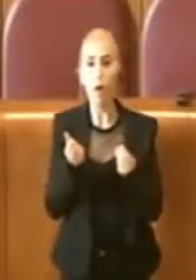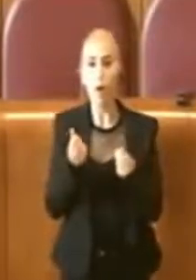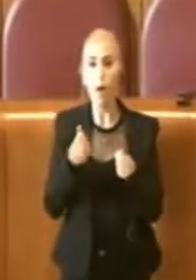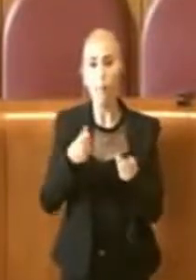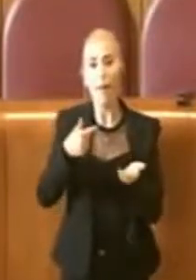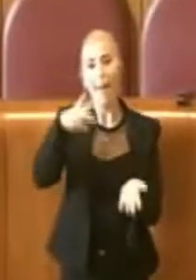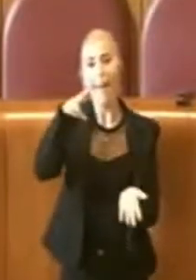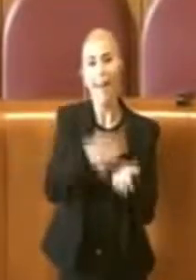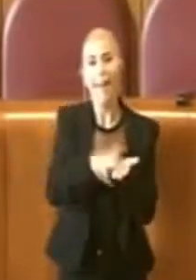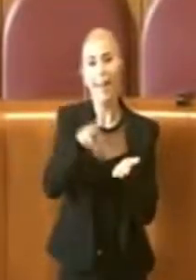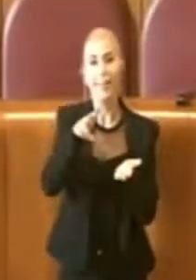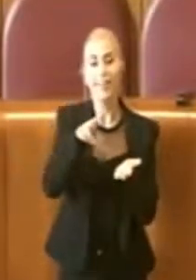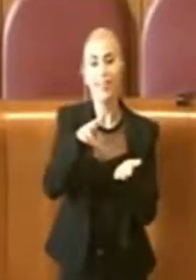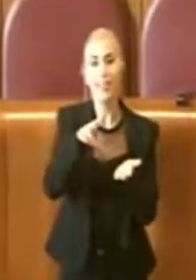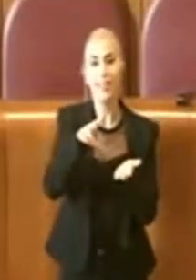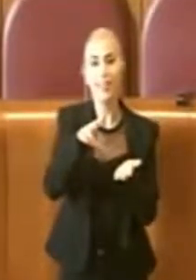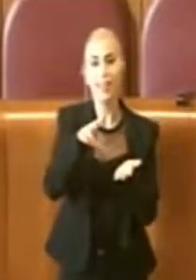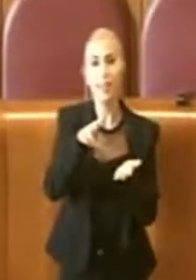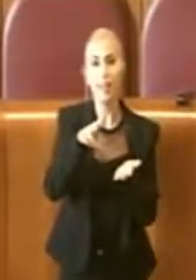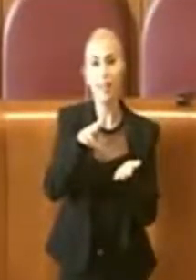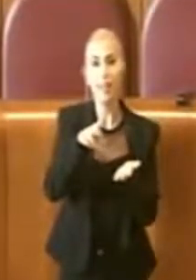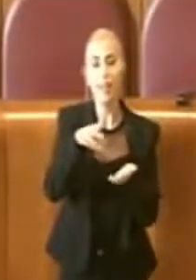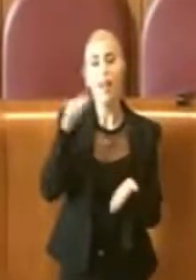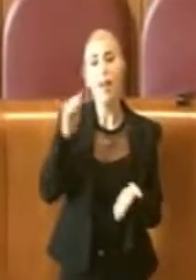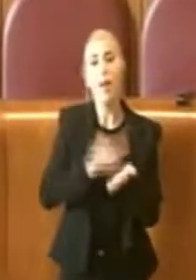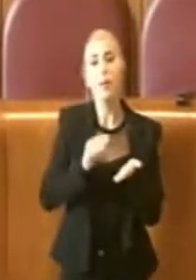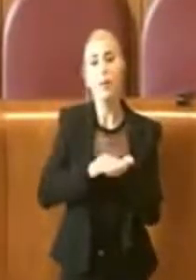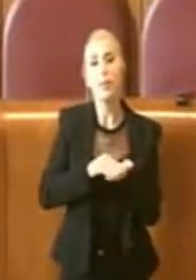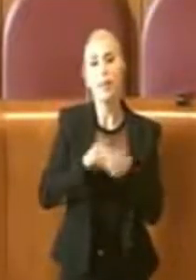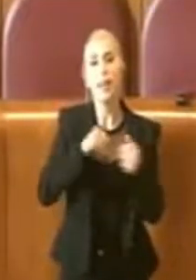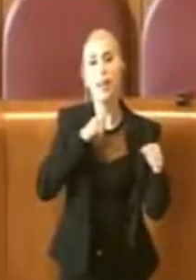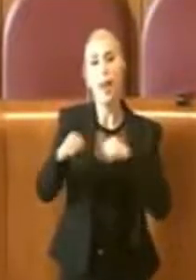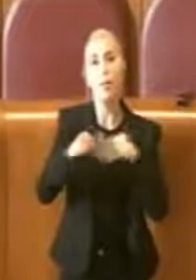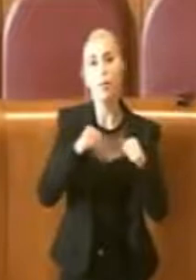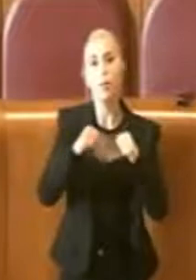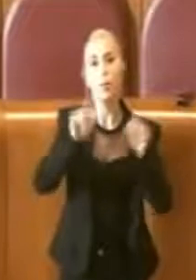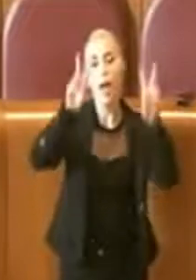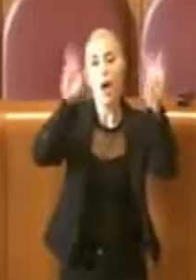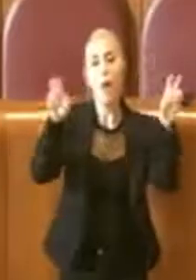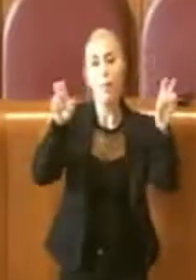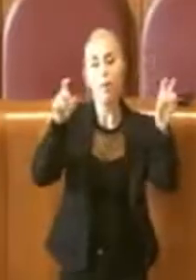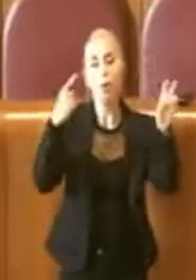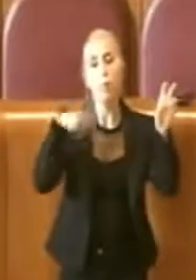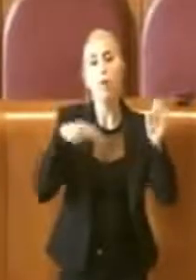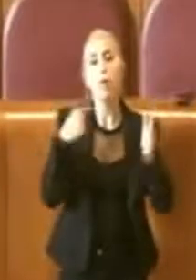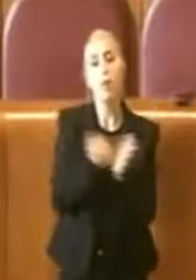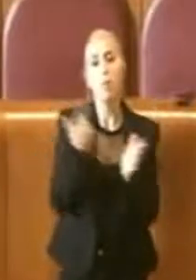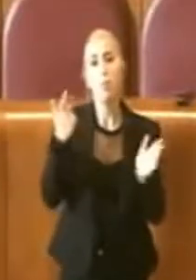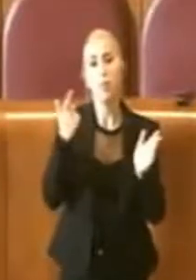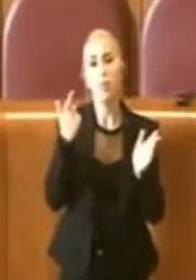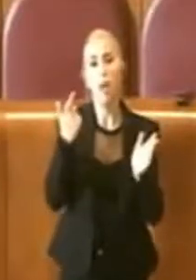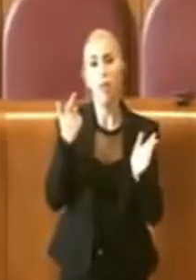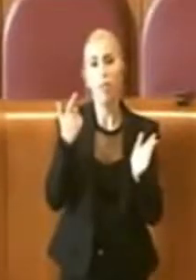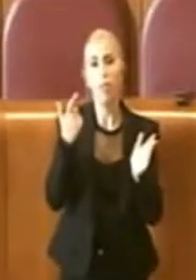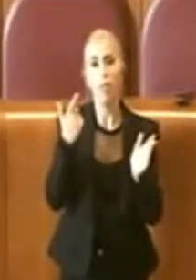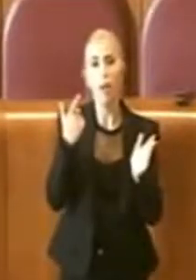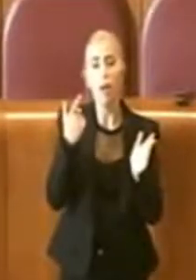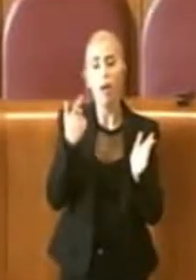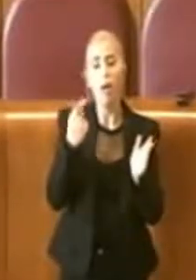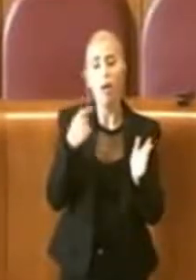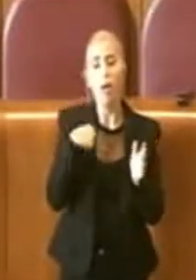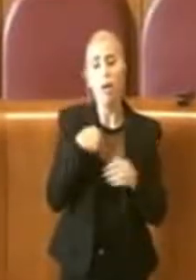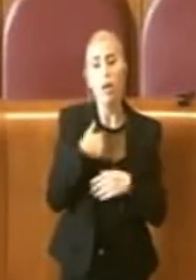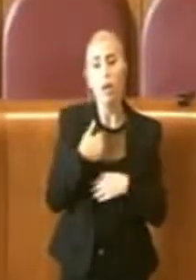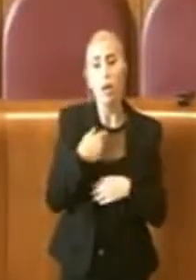garantire la presenza dell'amministrazione su un tema così, così da questo punto, importante. Rinnovo